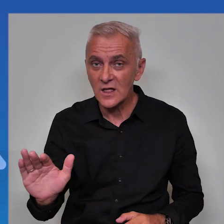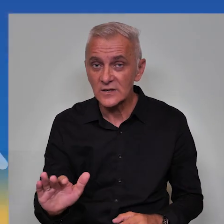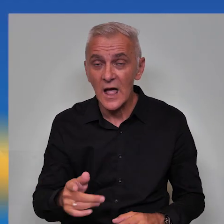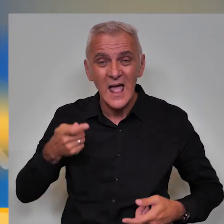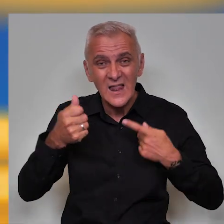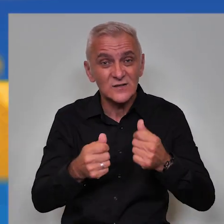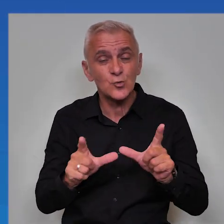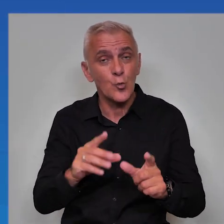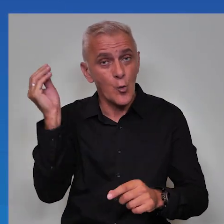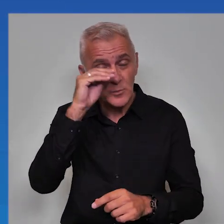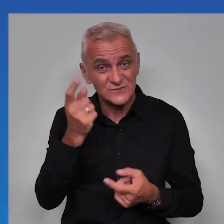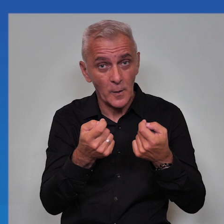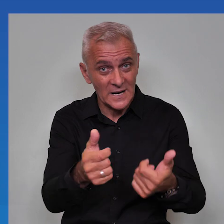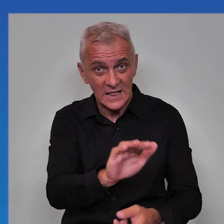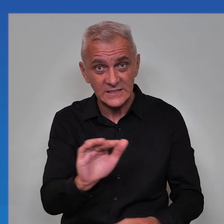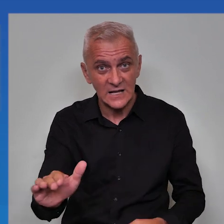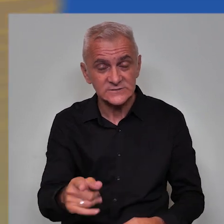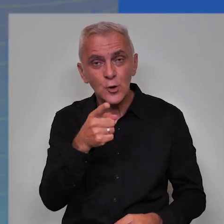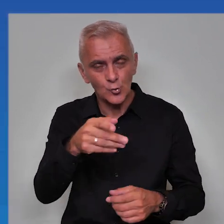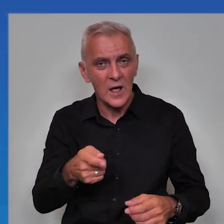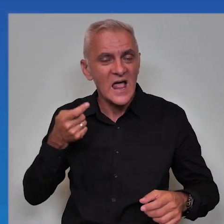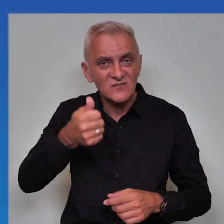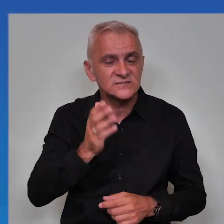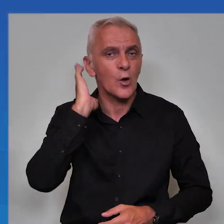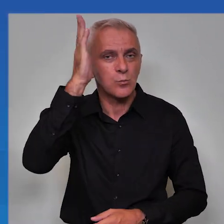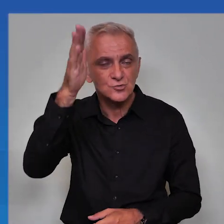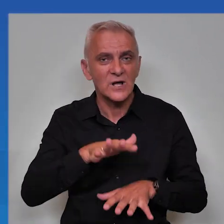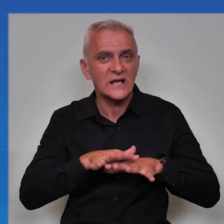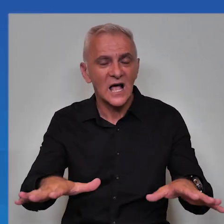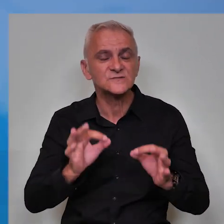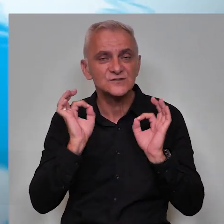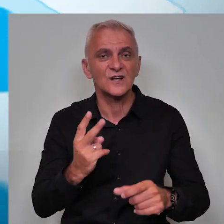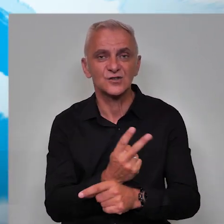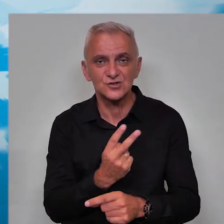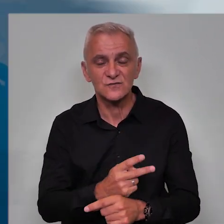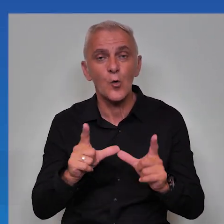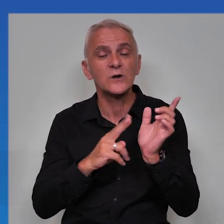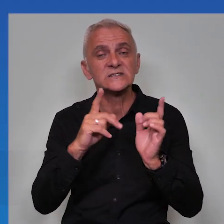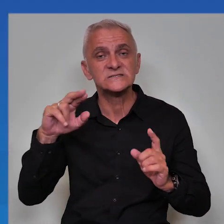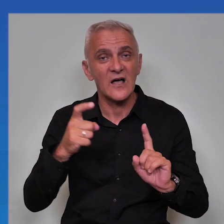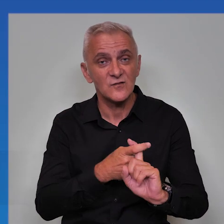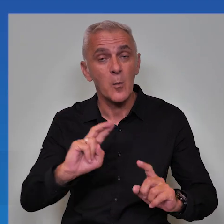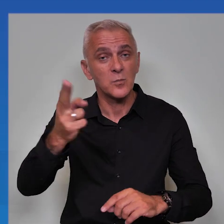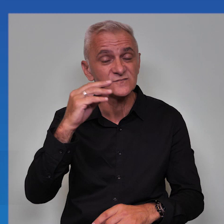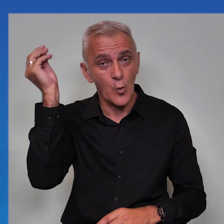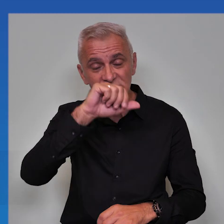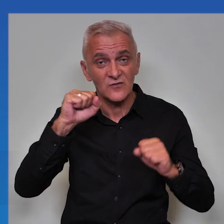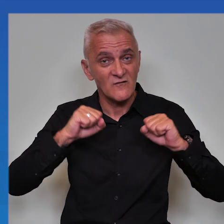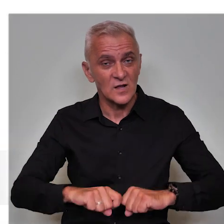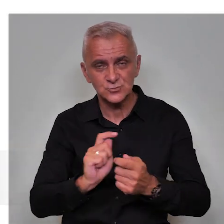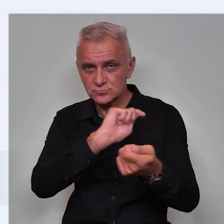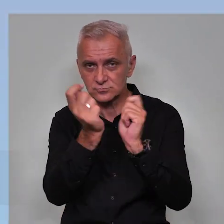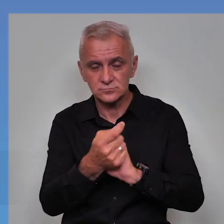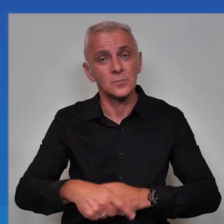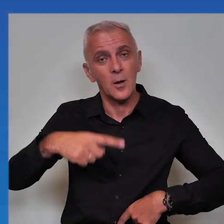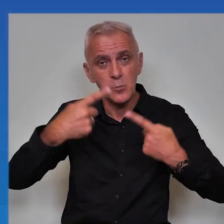djete, investiranje u obrazovne prilike djece, investicije u budućnost razvoja svake zemlje. UNICEF poziva obrazovne vlasti